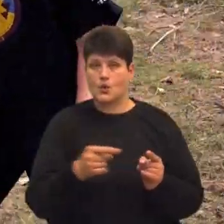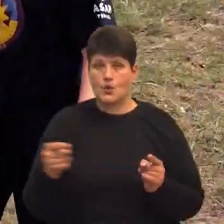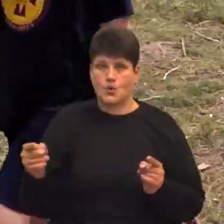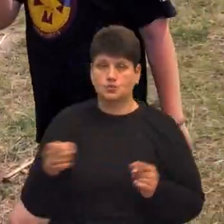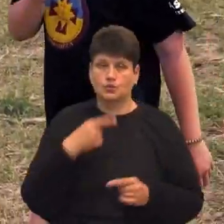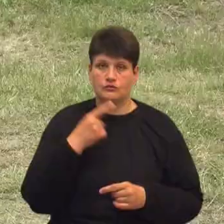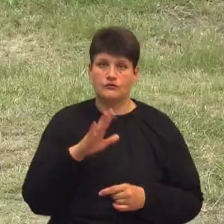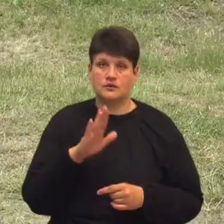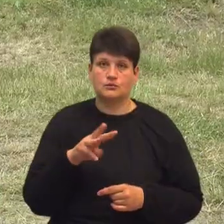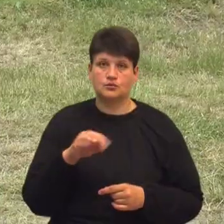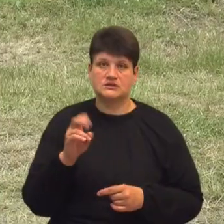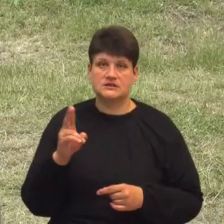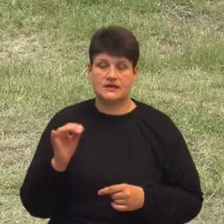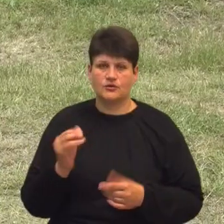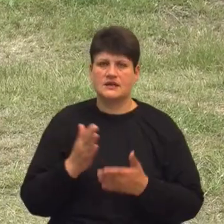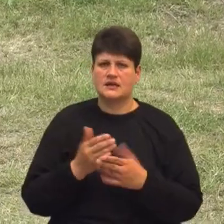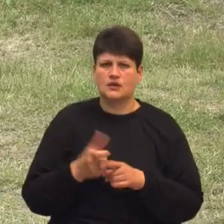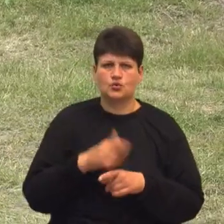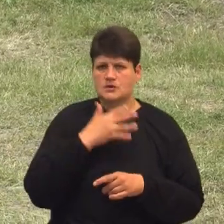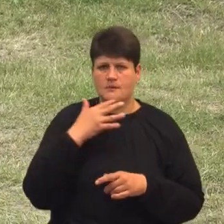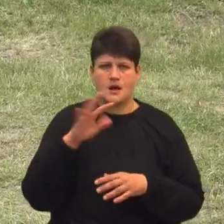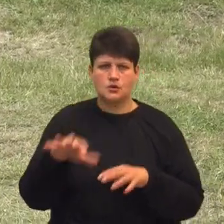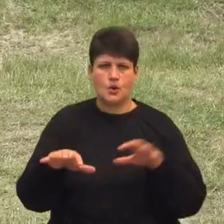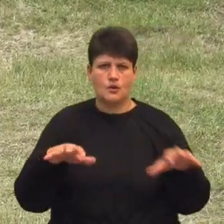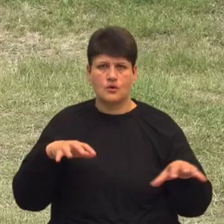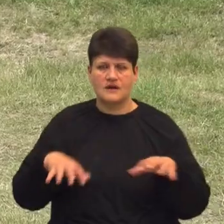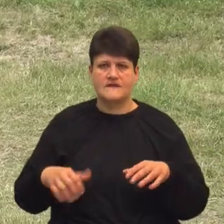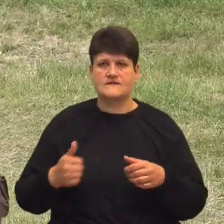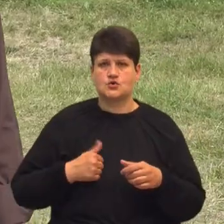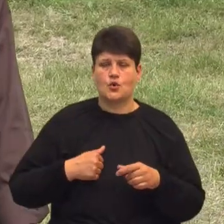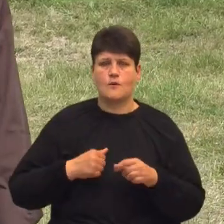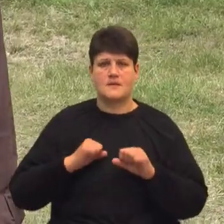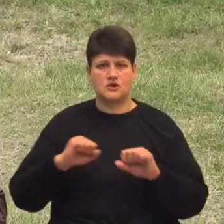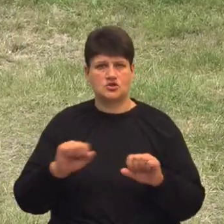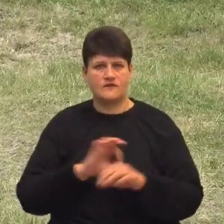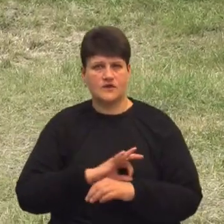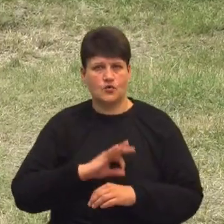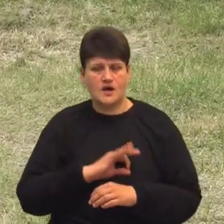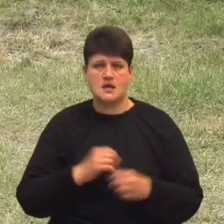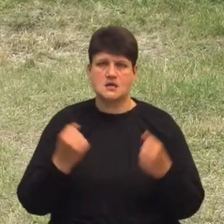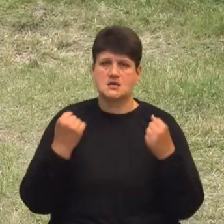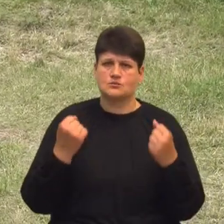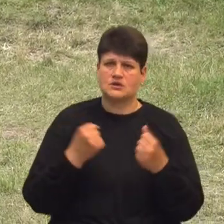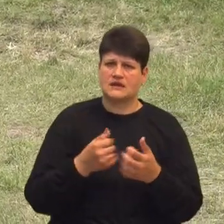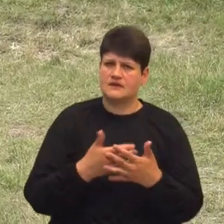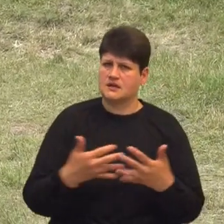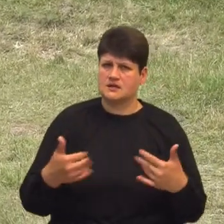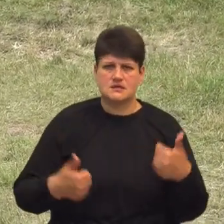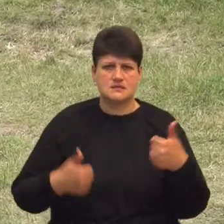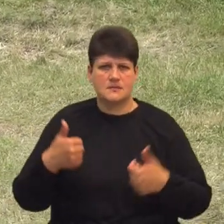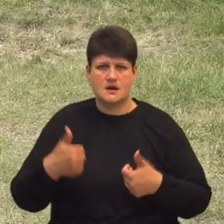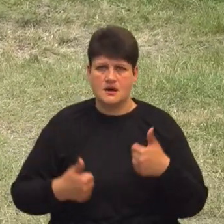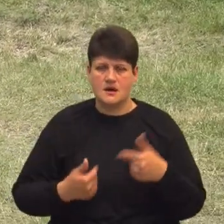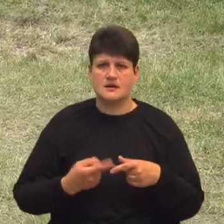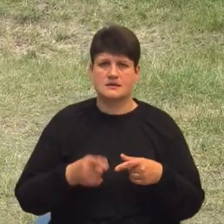Володимир Масейко. Є дуже багато локацій. Це і військово-патрітичне виховання, і спортивні різноманітні змагання. Ці ж